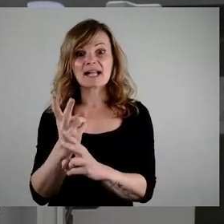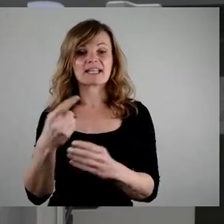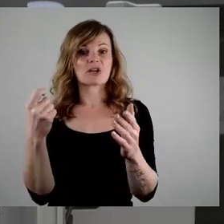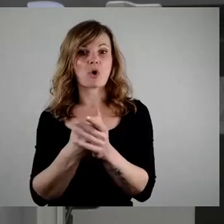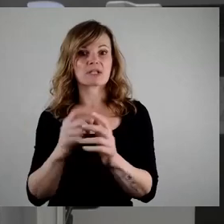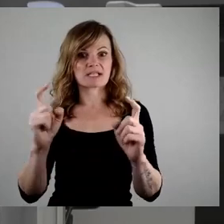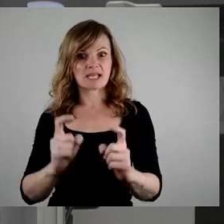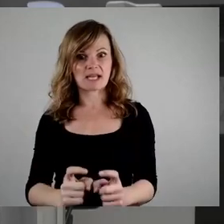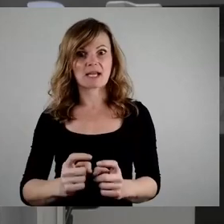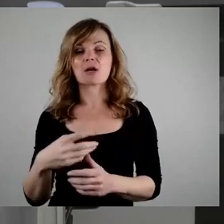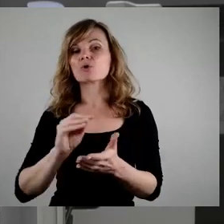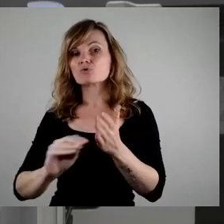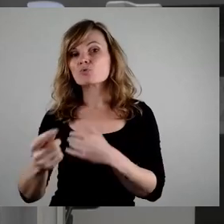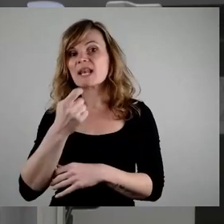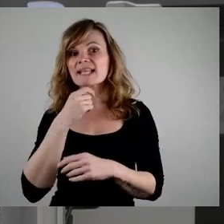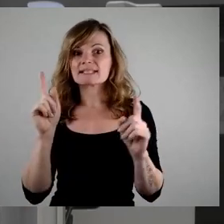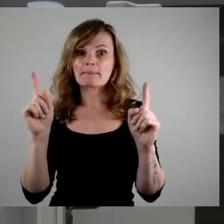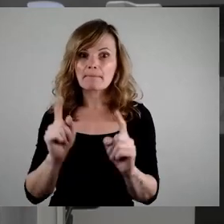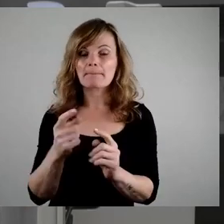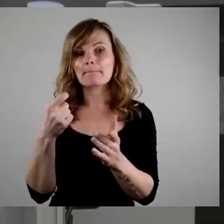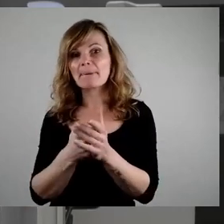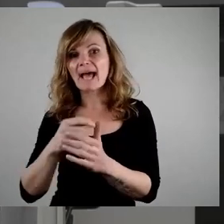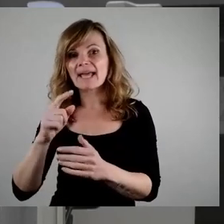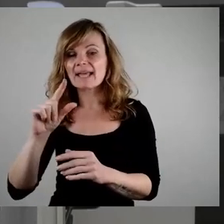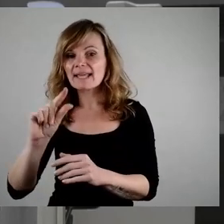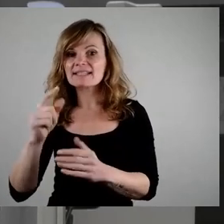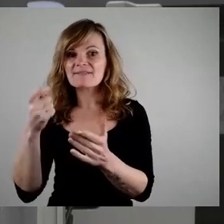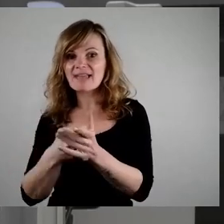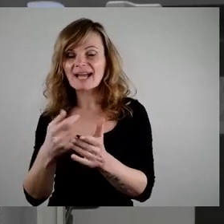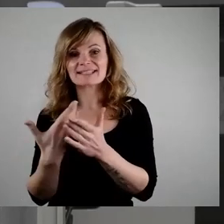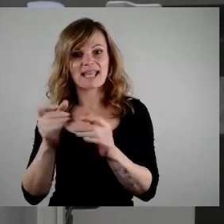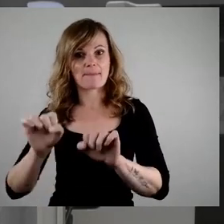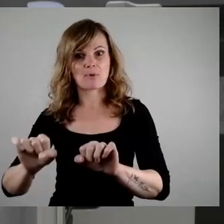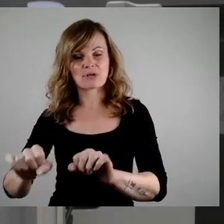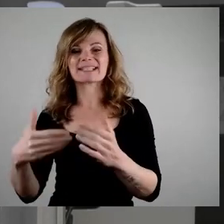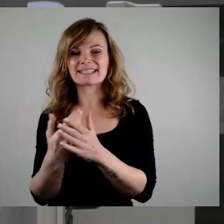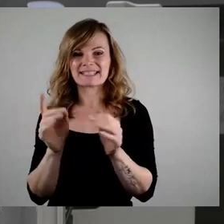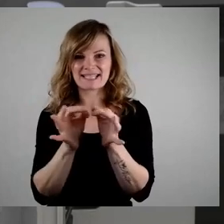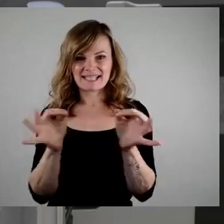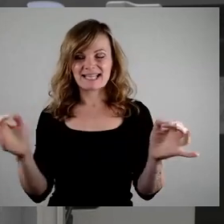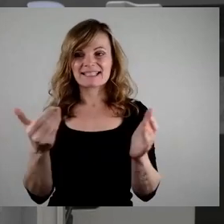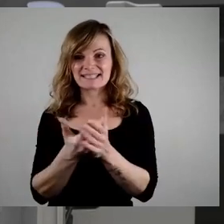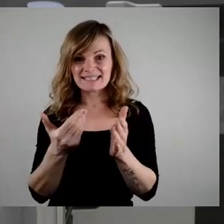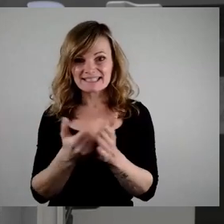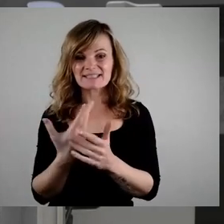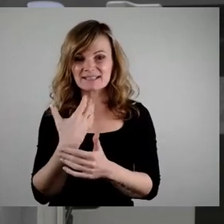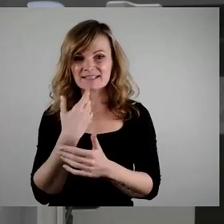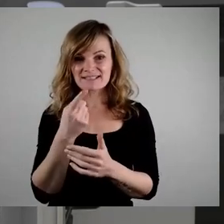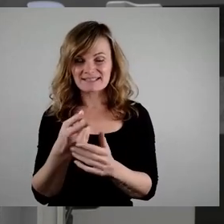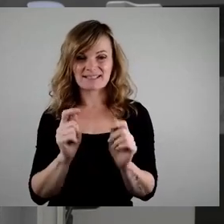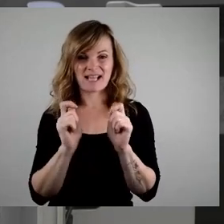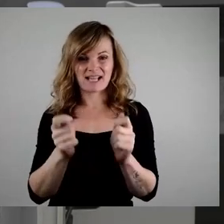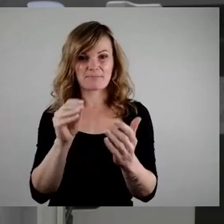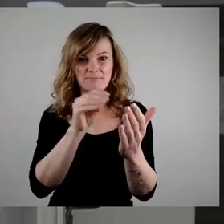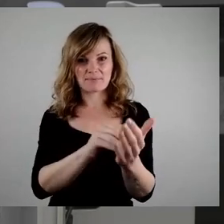preiswertes Schulessen ermöglichen. Und dann schreiben sie genau diesen Satz, den der Runde Tisch beschlossen hat, in ihren Antrag und haben den